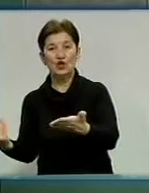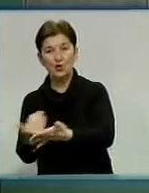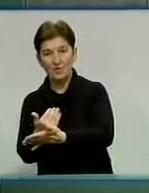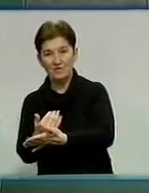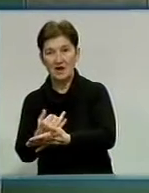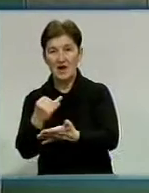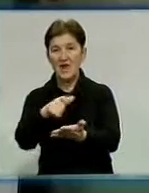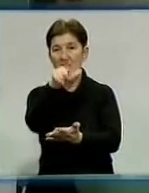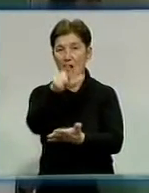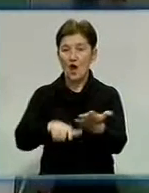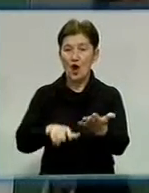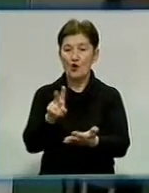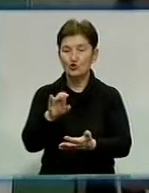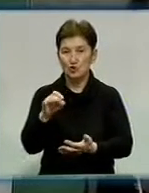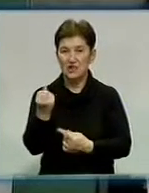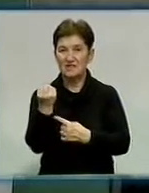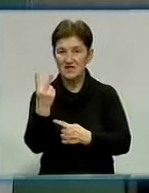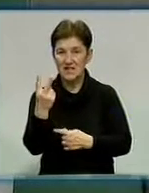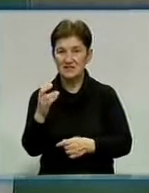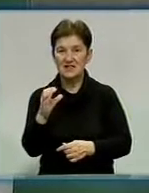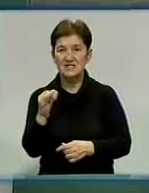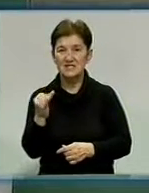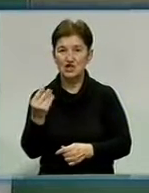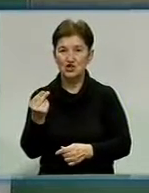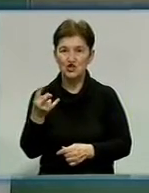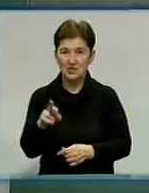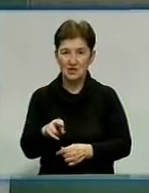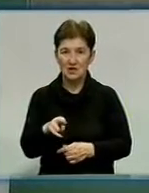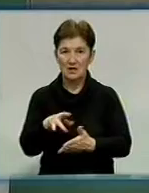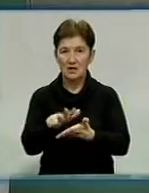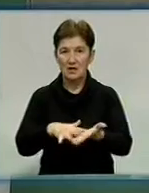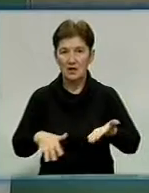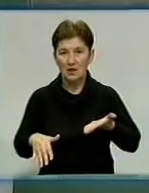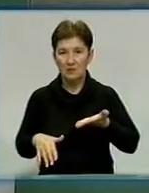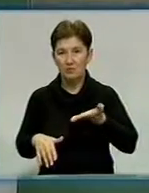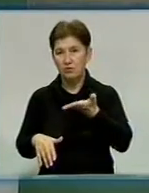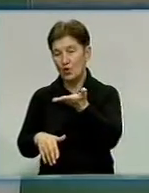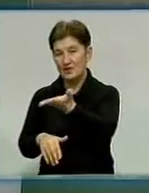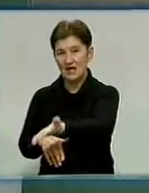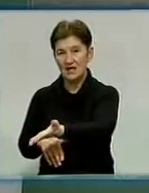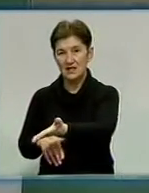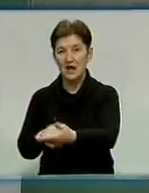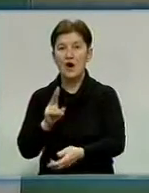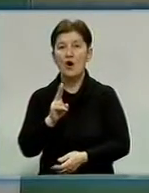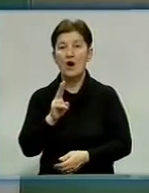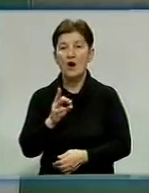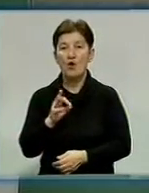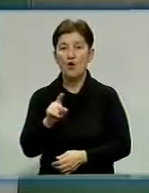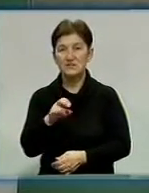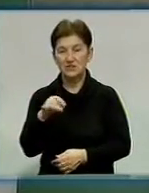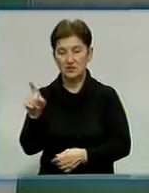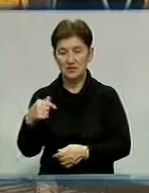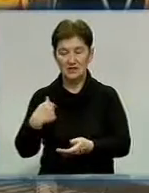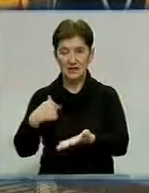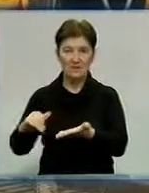кошториса немає. 12 січня подали в казначейство, але нам від його